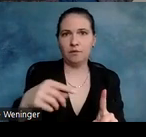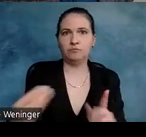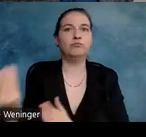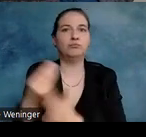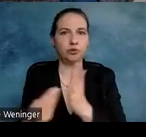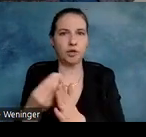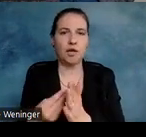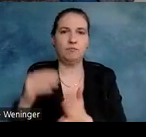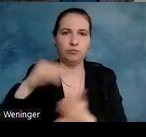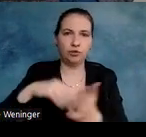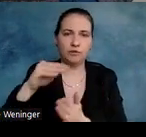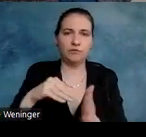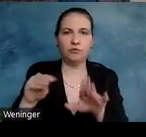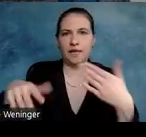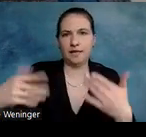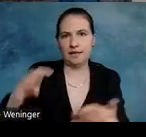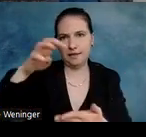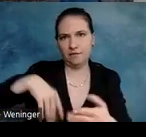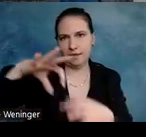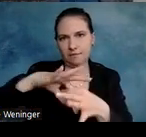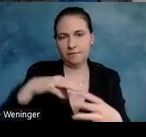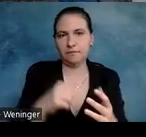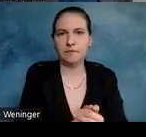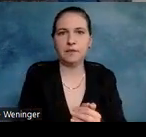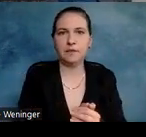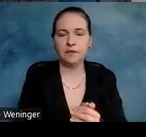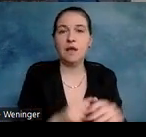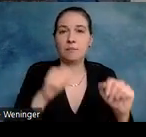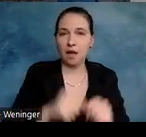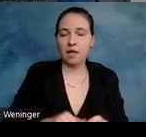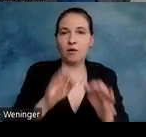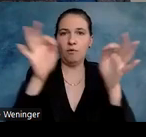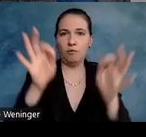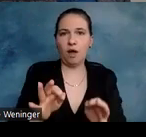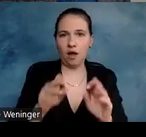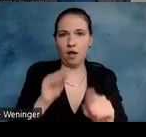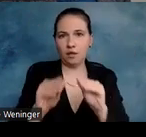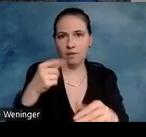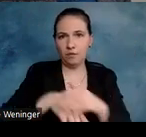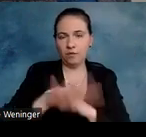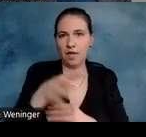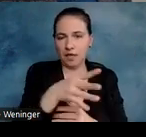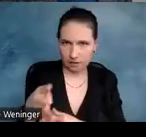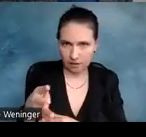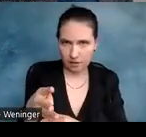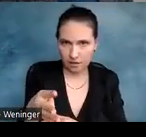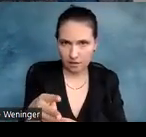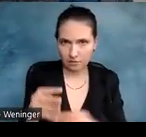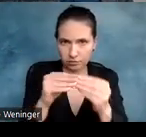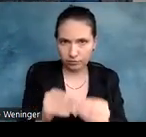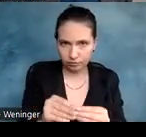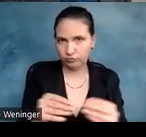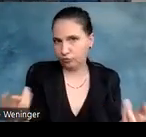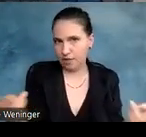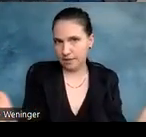mit Alternativtext zu versehen. Man kann auch Formulareingaben über Excel einsammeln.